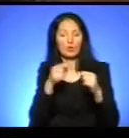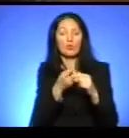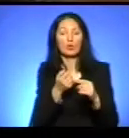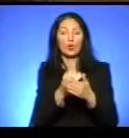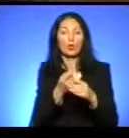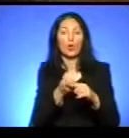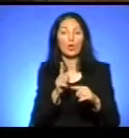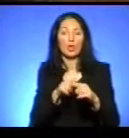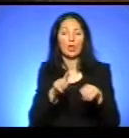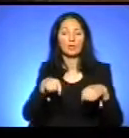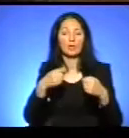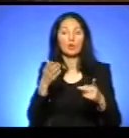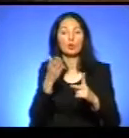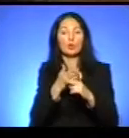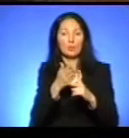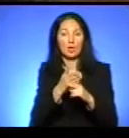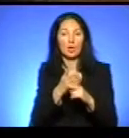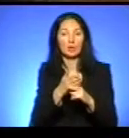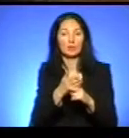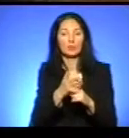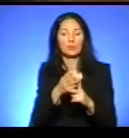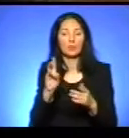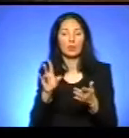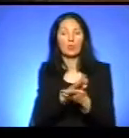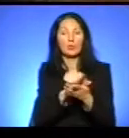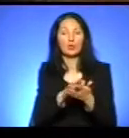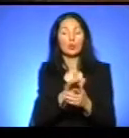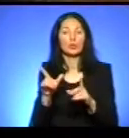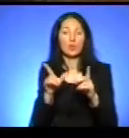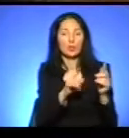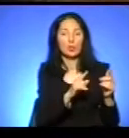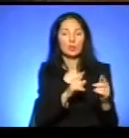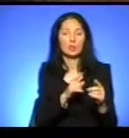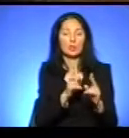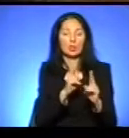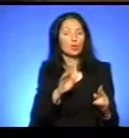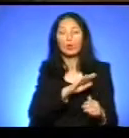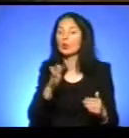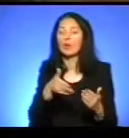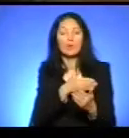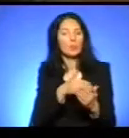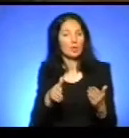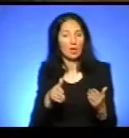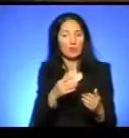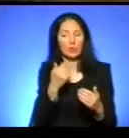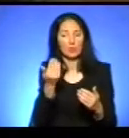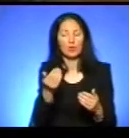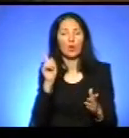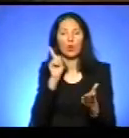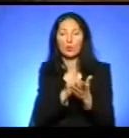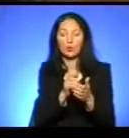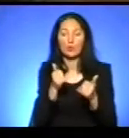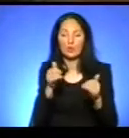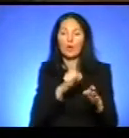надаються пільги на безкоштовний проїзд, ніхто не відміняв, і вони обов'язково